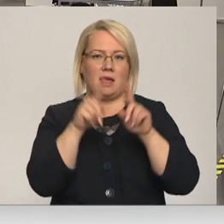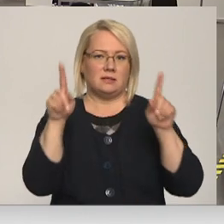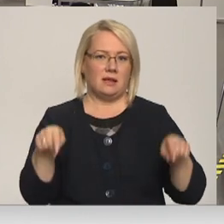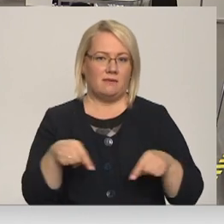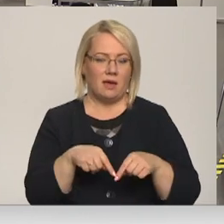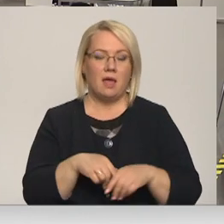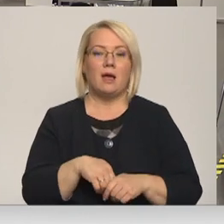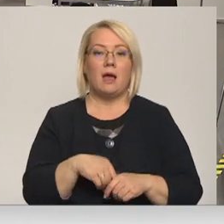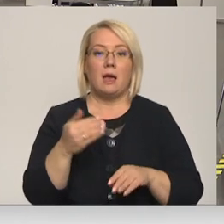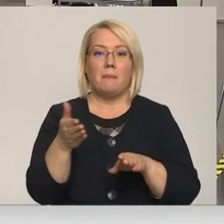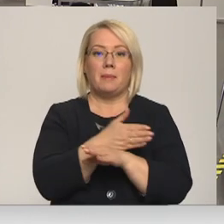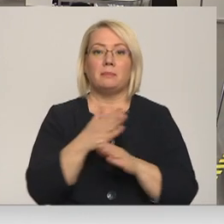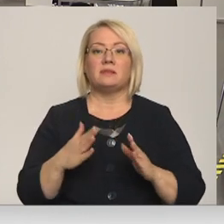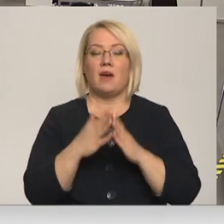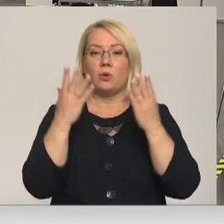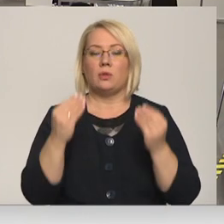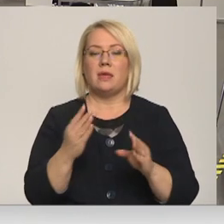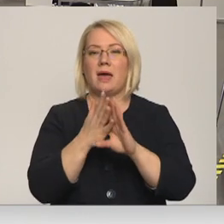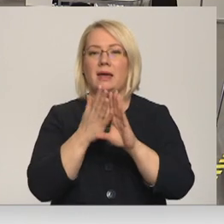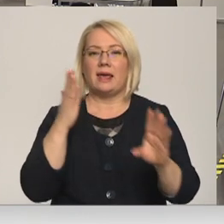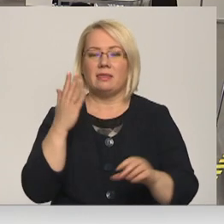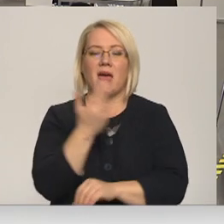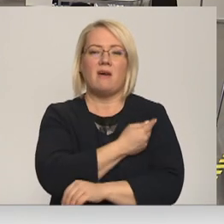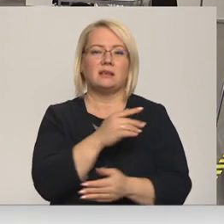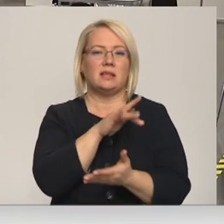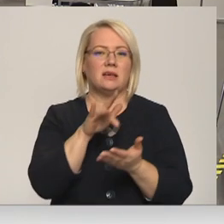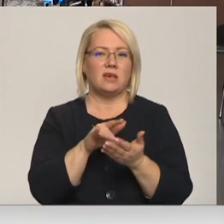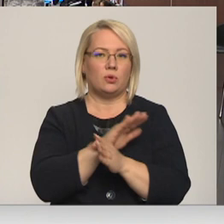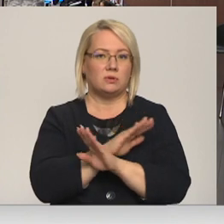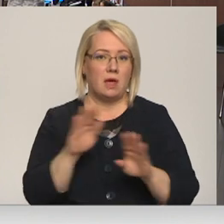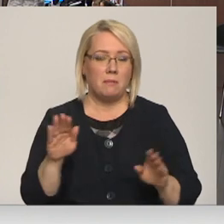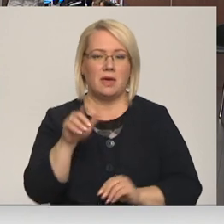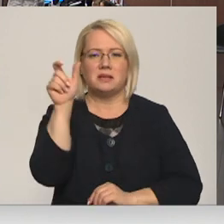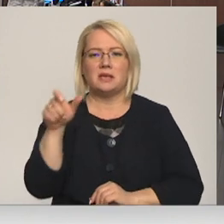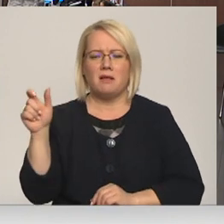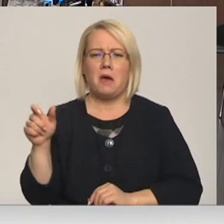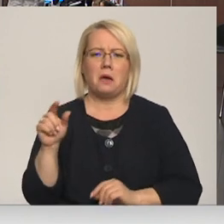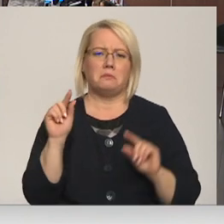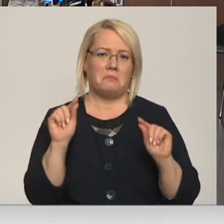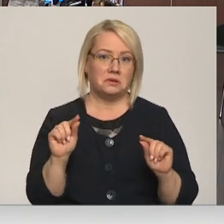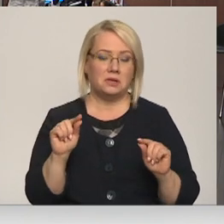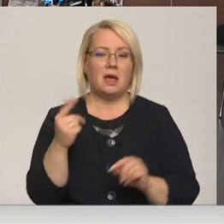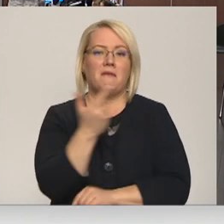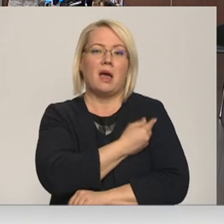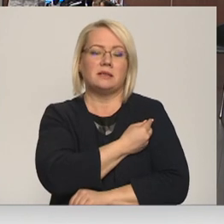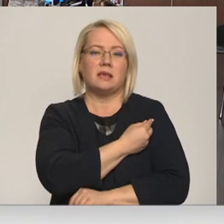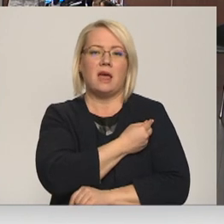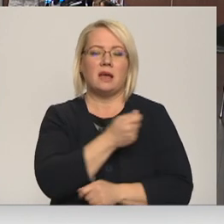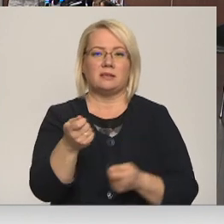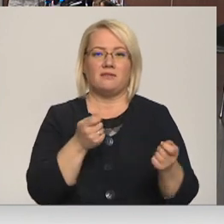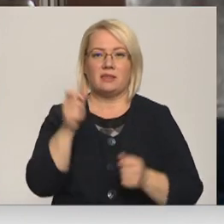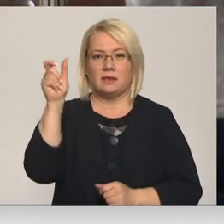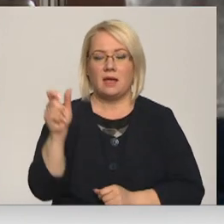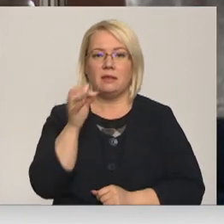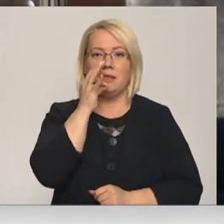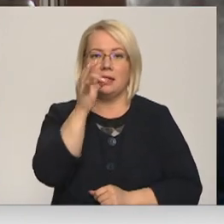Pirms svētku dienā rindas vakcinācijas centros neveidojās cilvēku nebija ļoti daudz. Vakcinācijas koordinātori gan